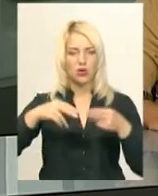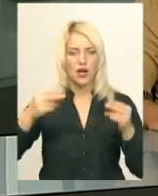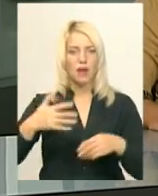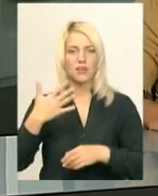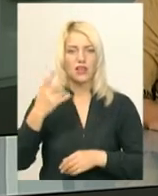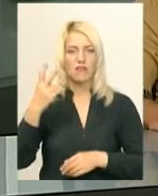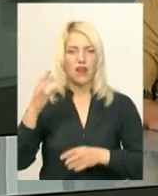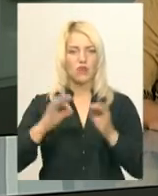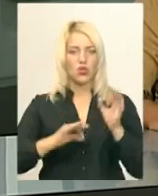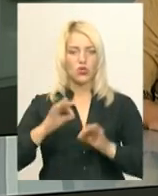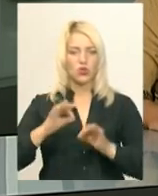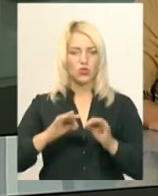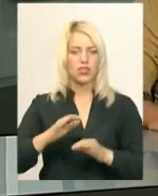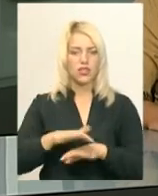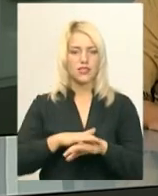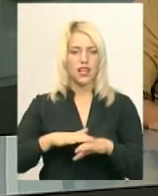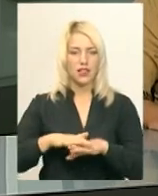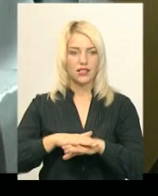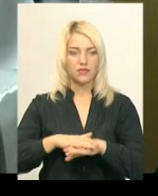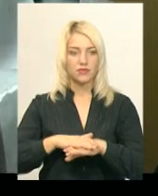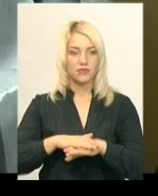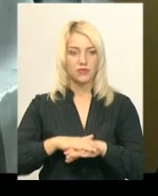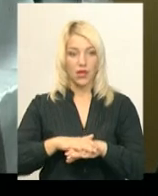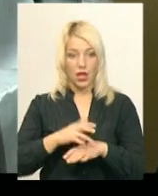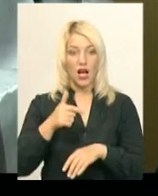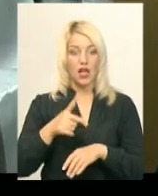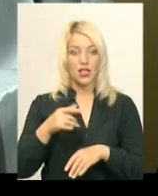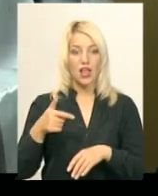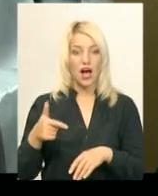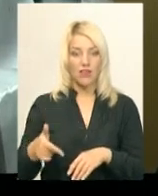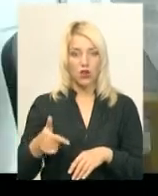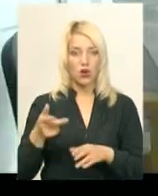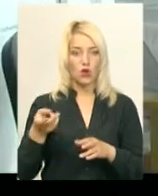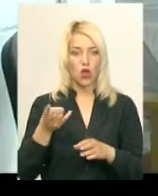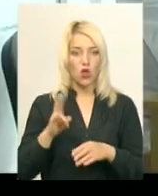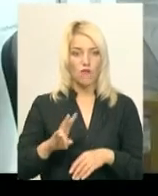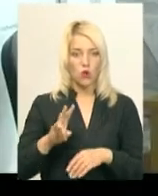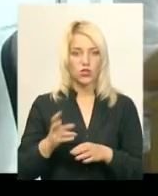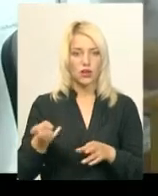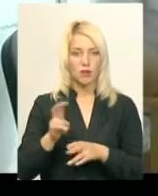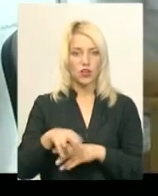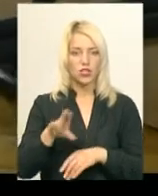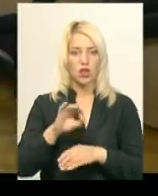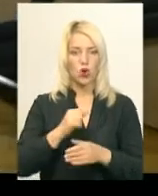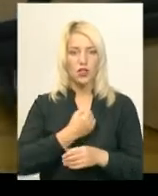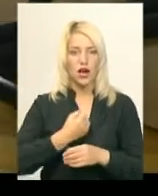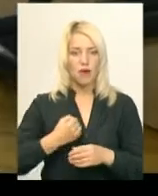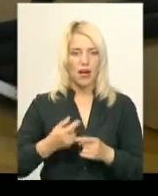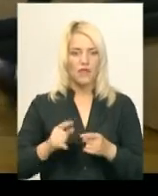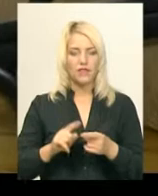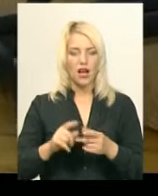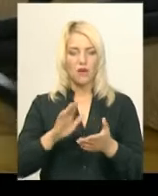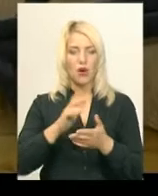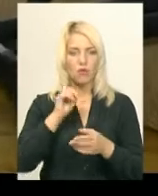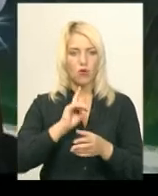населення. Михайло Жила далі. Галина Гаврилюк з Нової Ушиці прийшла на прийом до терапевта у місцеву амбулаторію. Угоди з сімейним